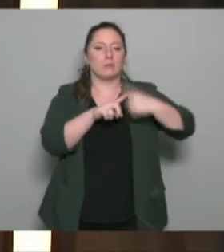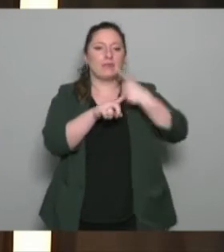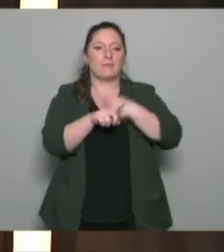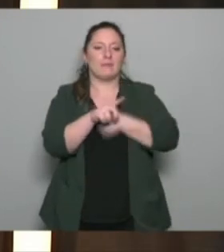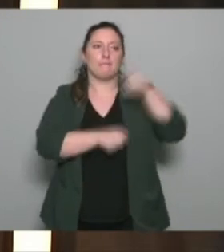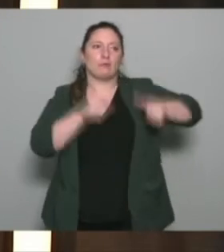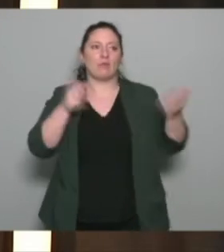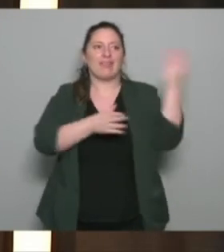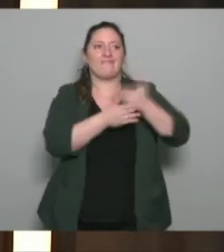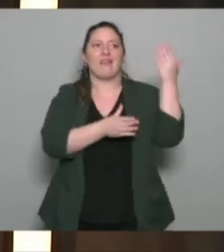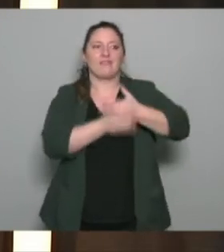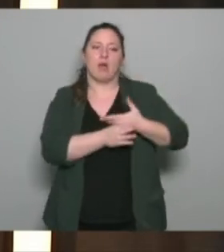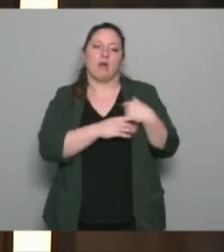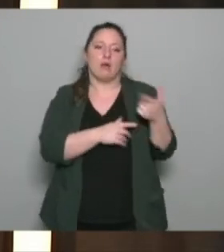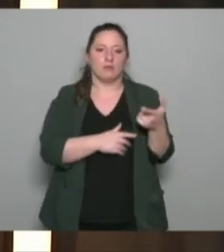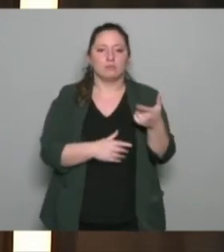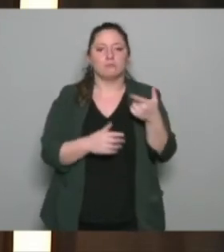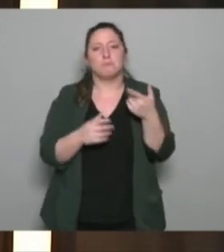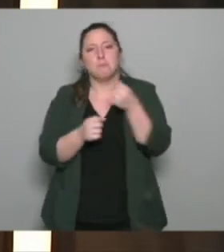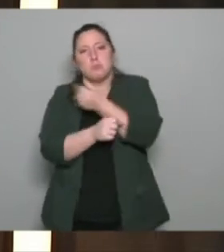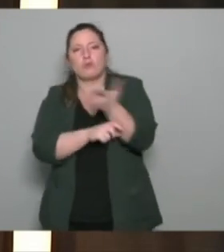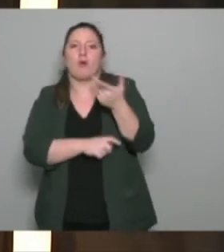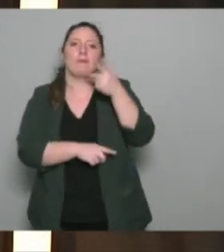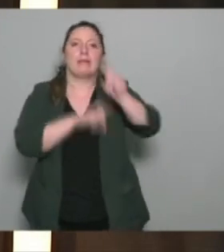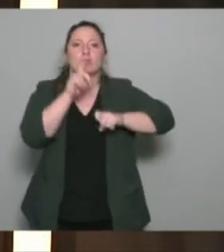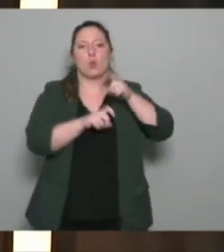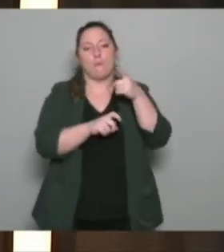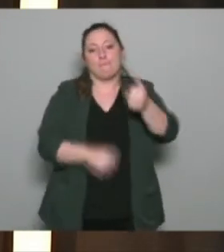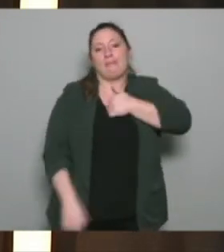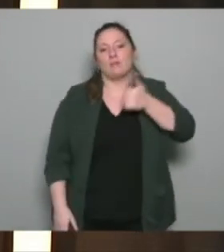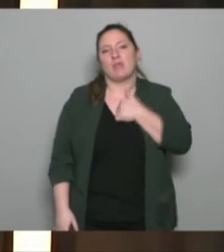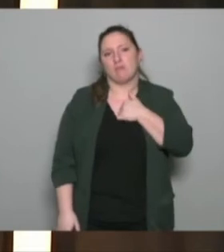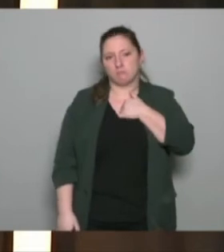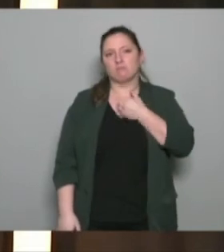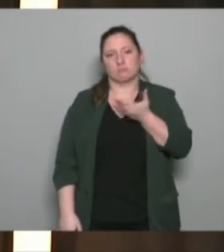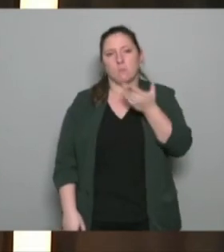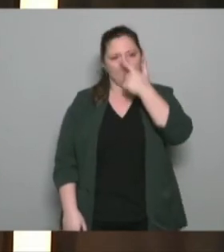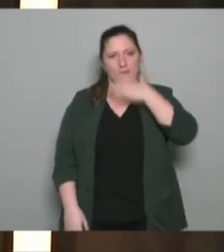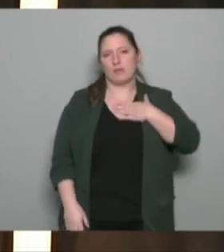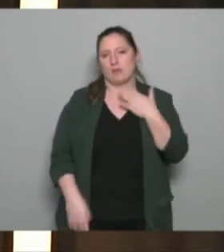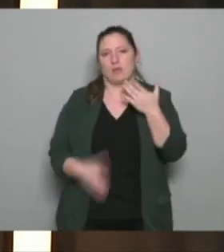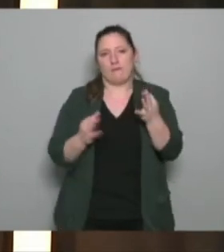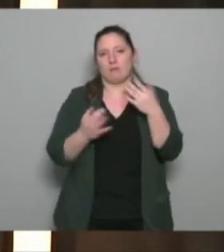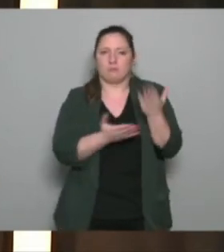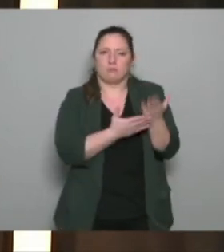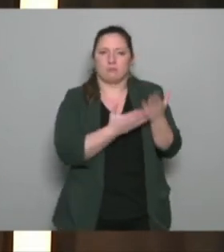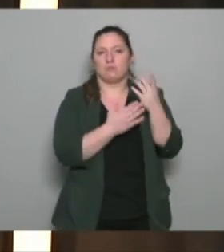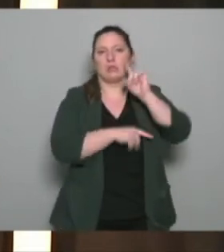petit à petit les interventions il y a quelques questions personnelles donc sur ces questions personnelles par